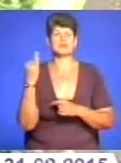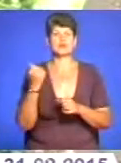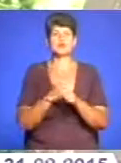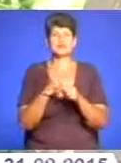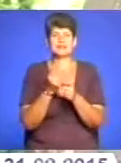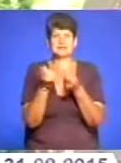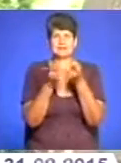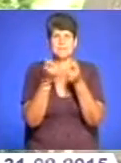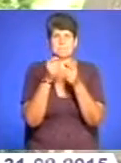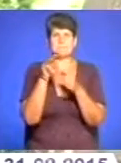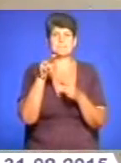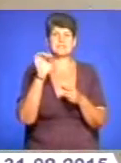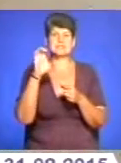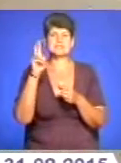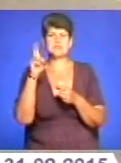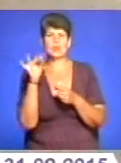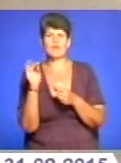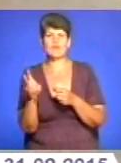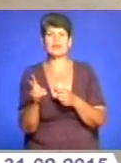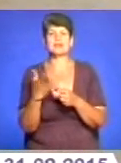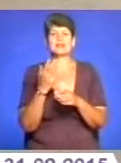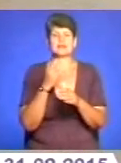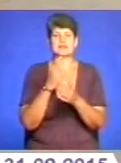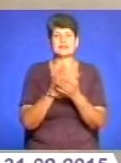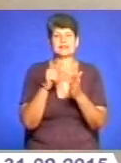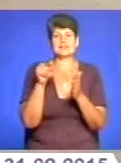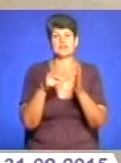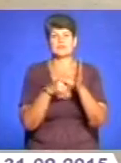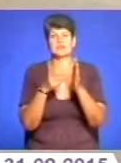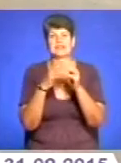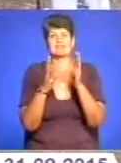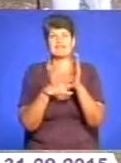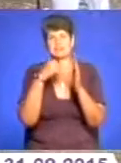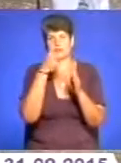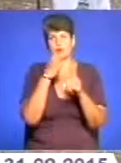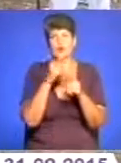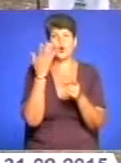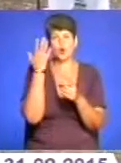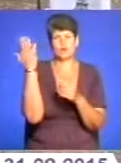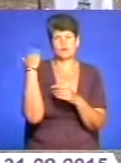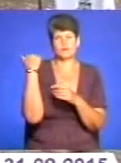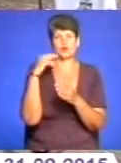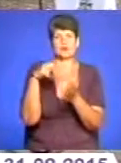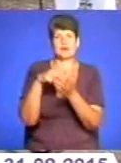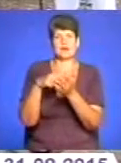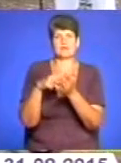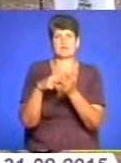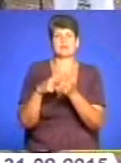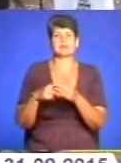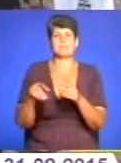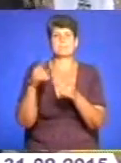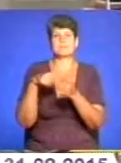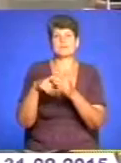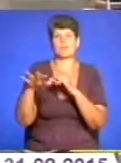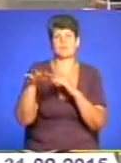дрібнозернистого пісковика і датується 1819 роком. Колись він стояв на міському Майдані, однак чомусь